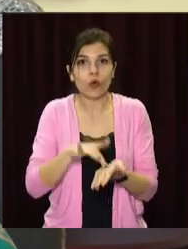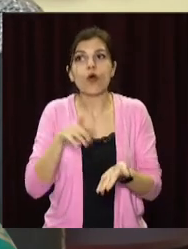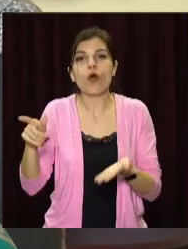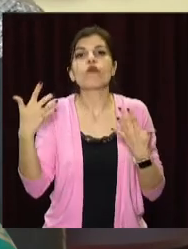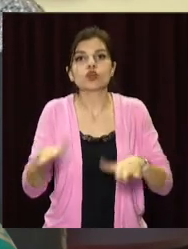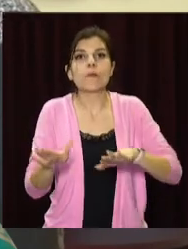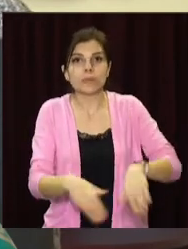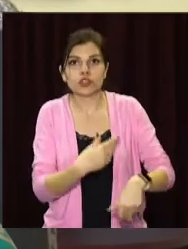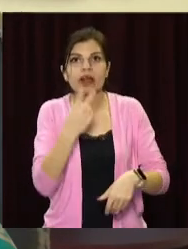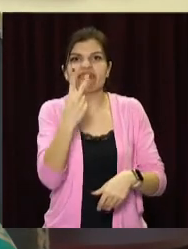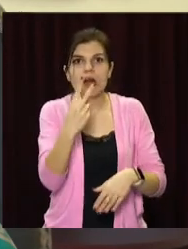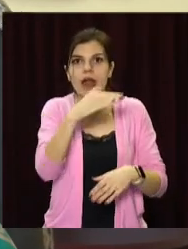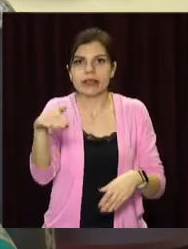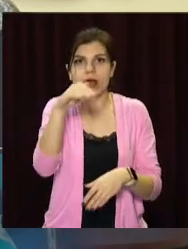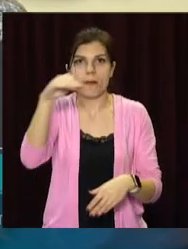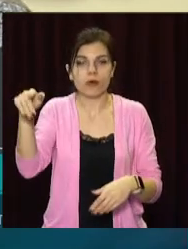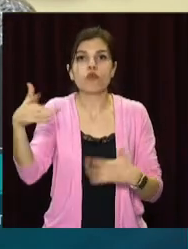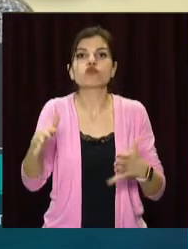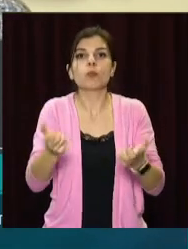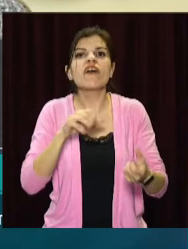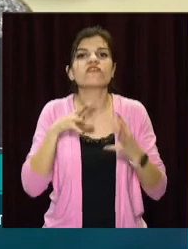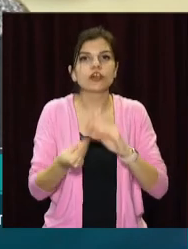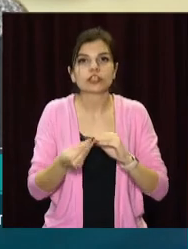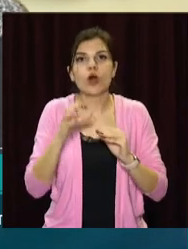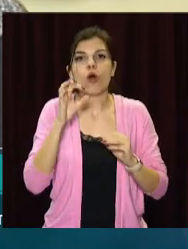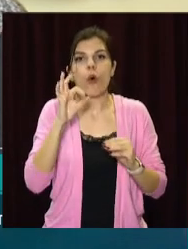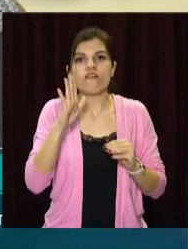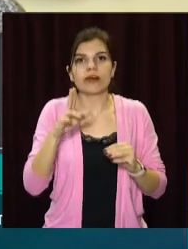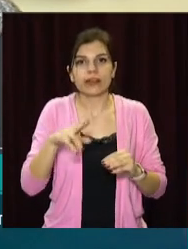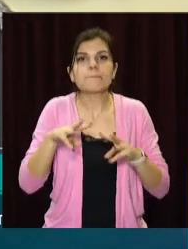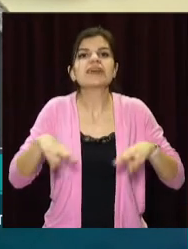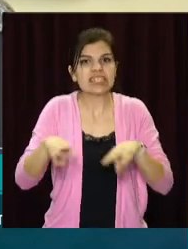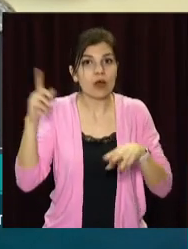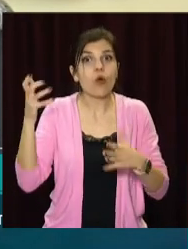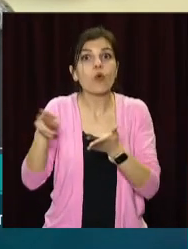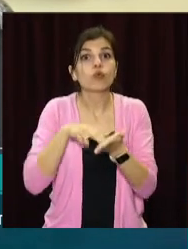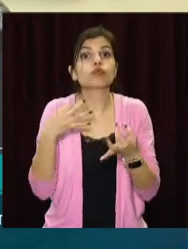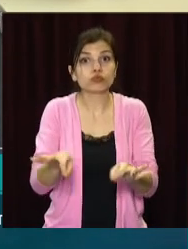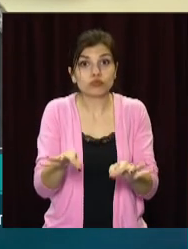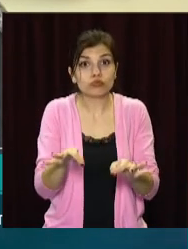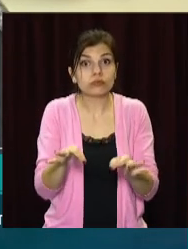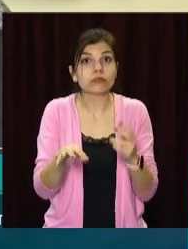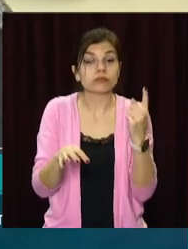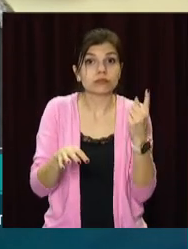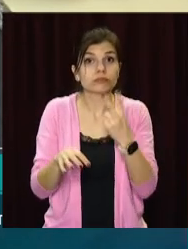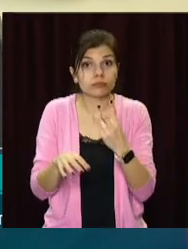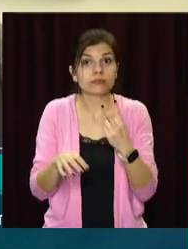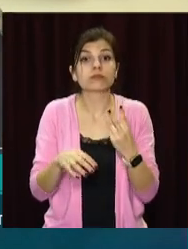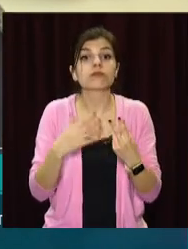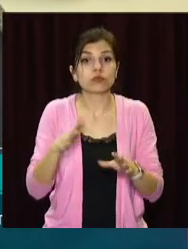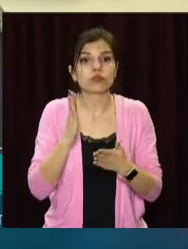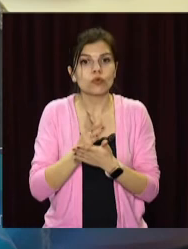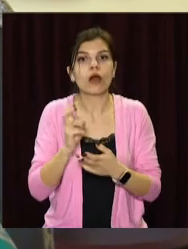Рокобан у нашому місті вони вже пройшли два етапи. Вони вже отримали висновок з ОВД міністерства і вони вже отримали